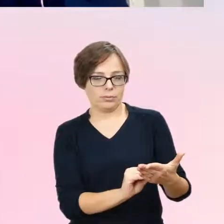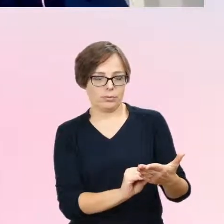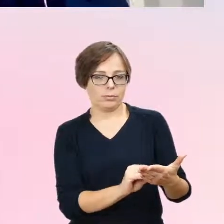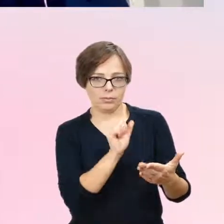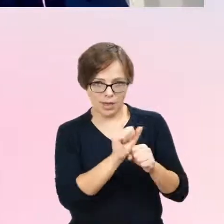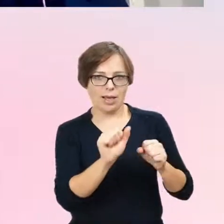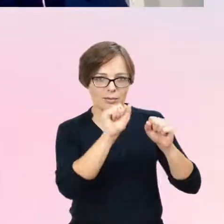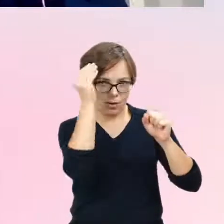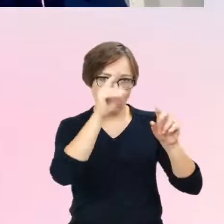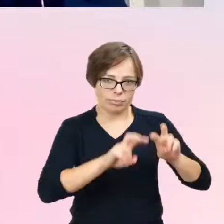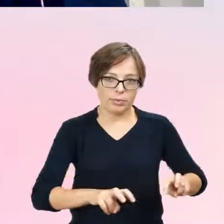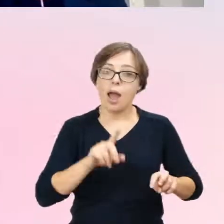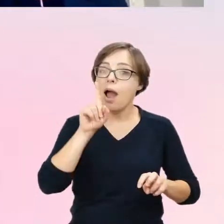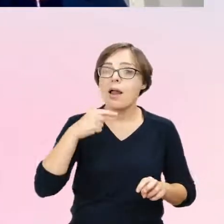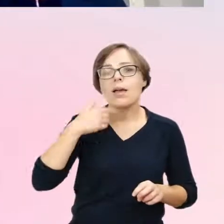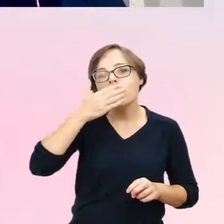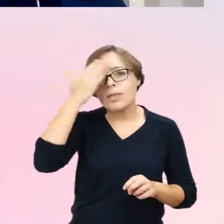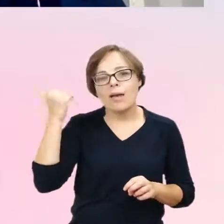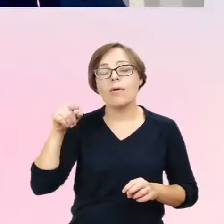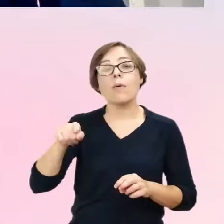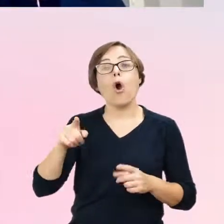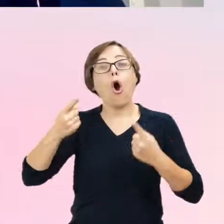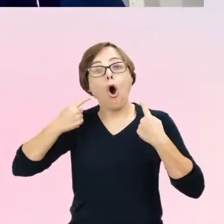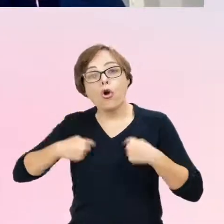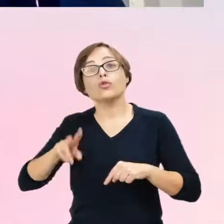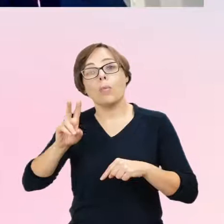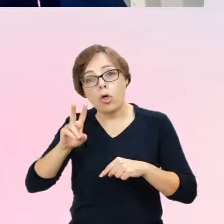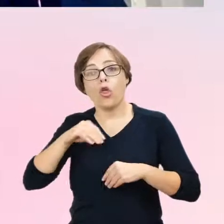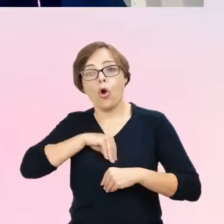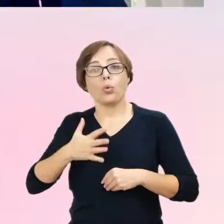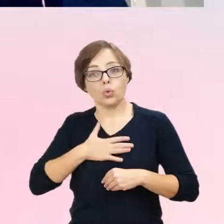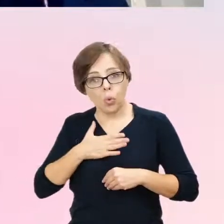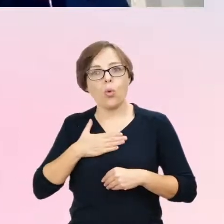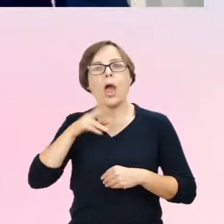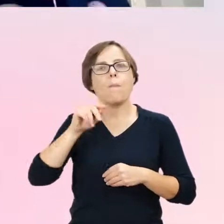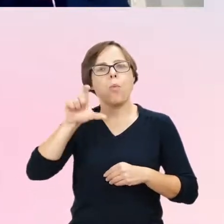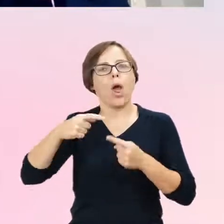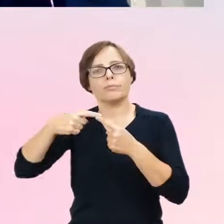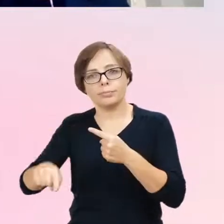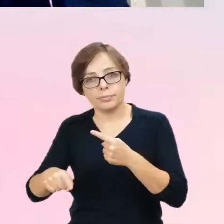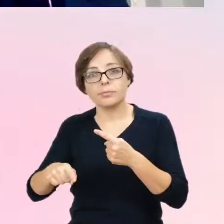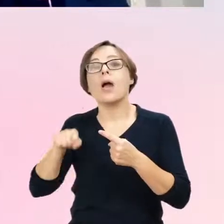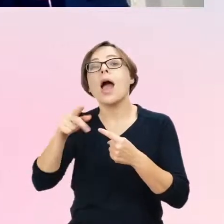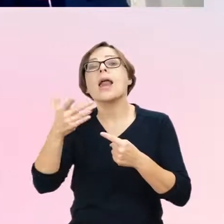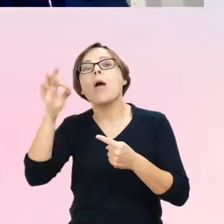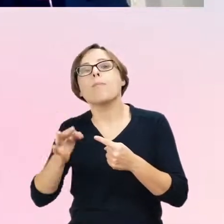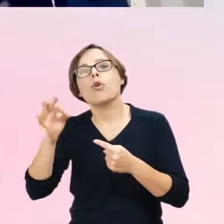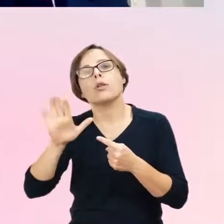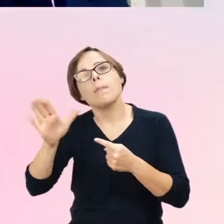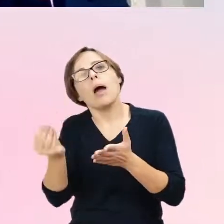obszar wśród osób z dysforią płci stanowią osoby ze spektrum, bo jak wiemy, spektrum autyzmu to